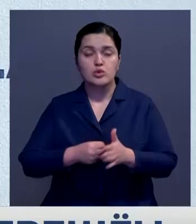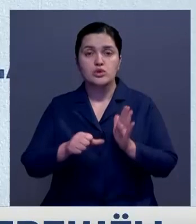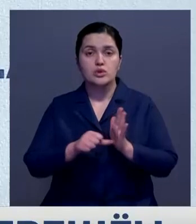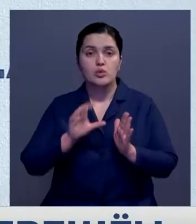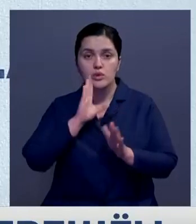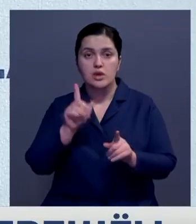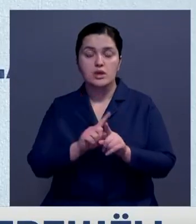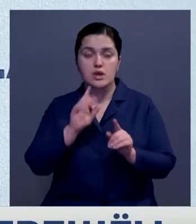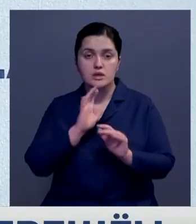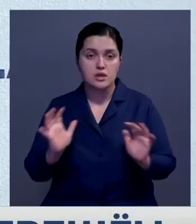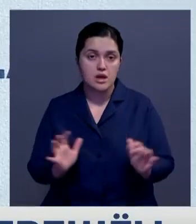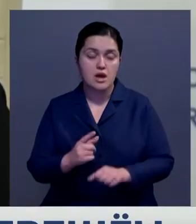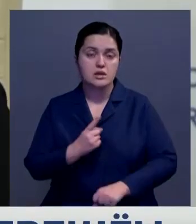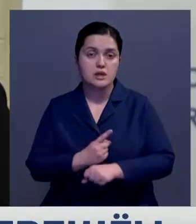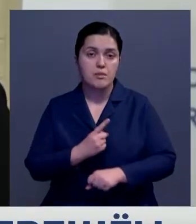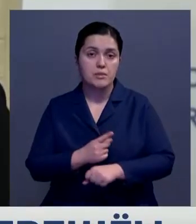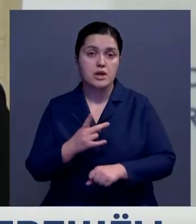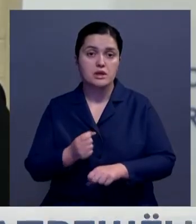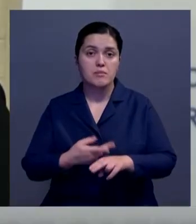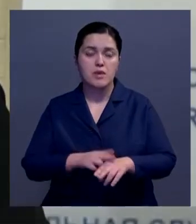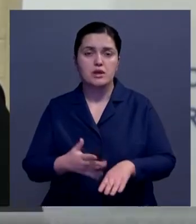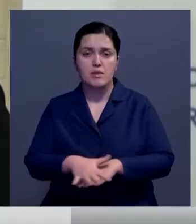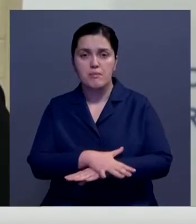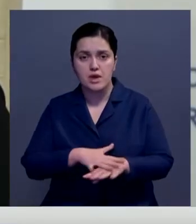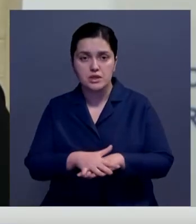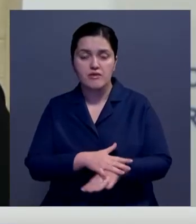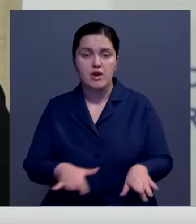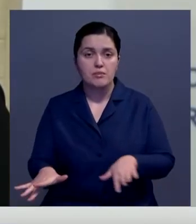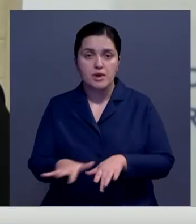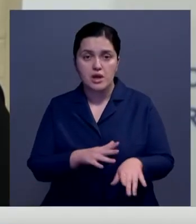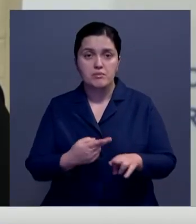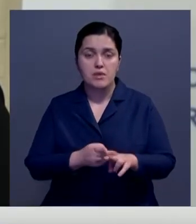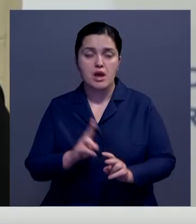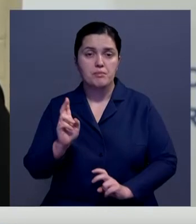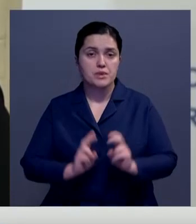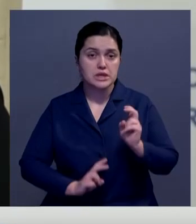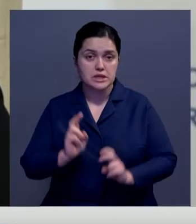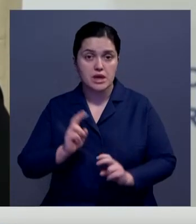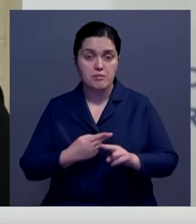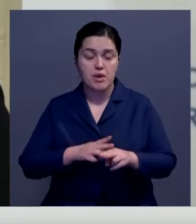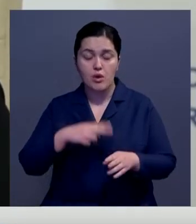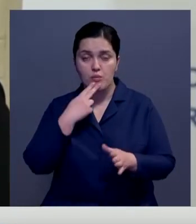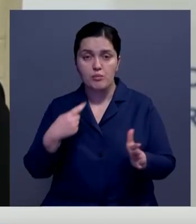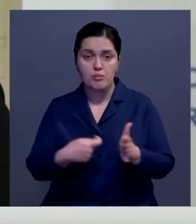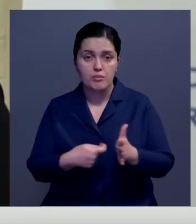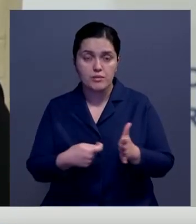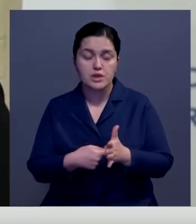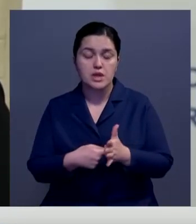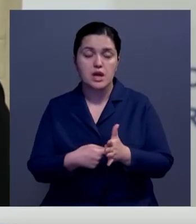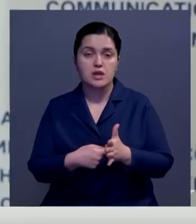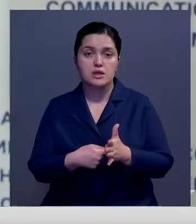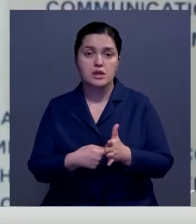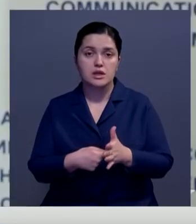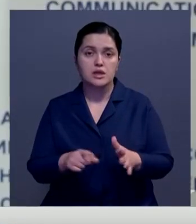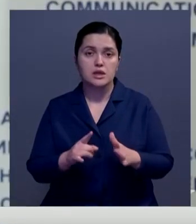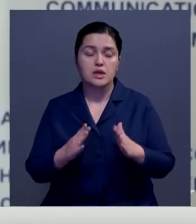сохраняется запрет на проведение массовых мероприятий, как на предприятиях общественного питания, так и на